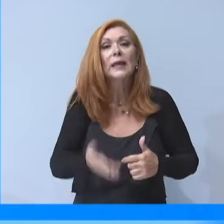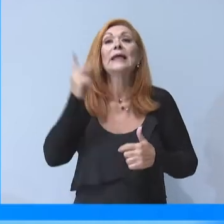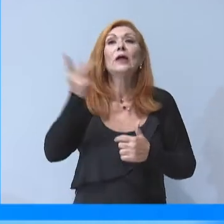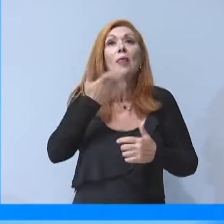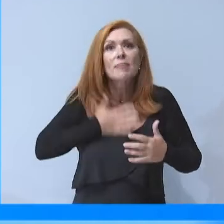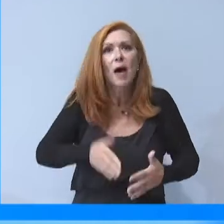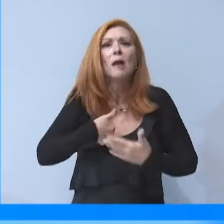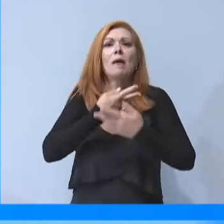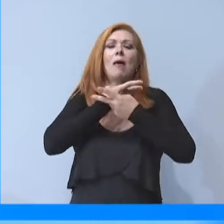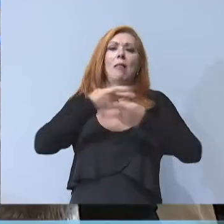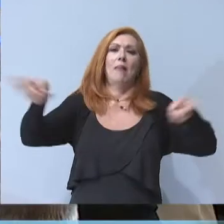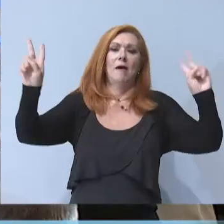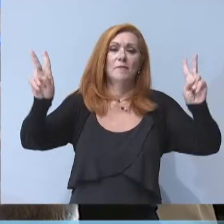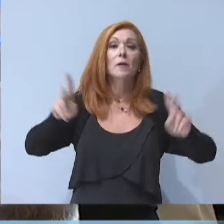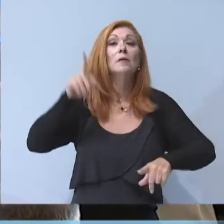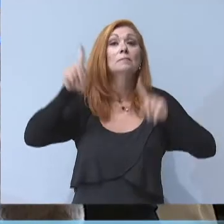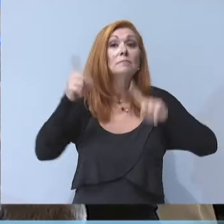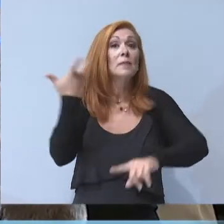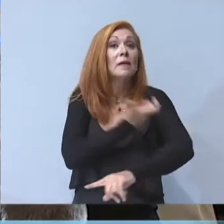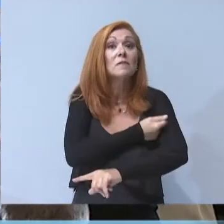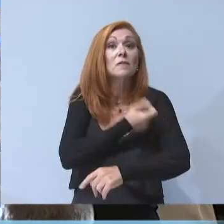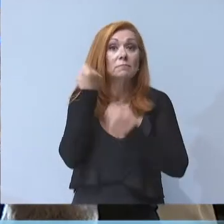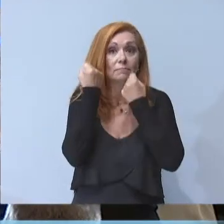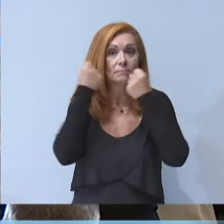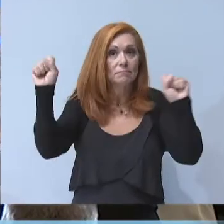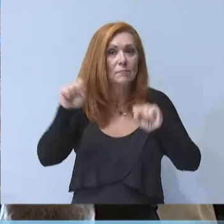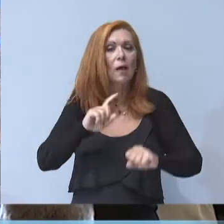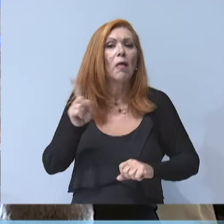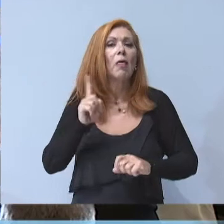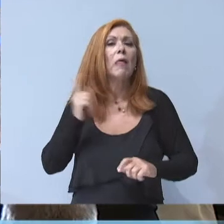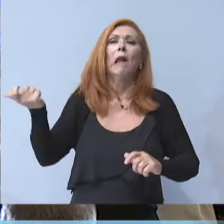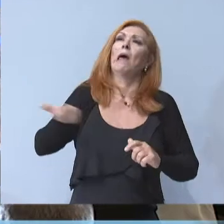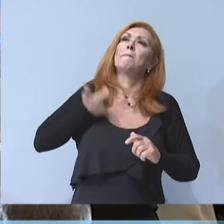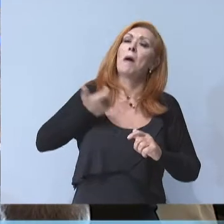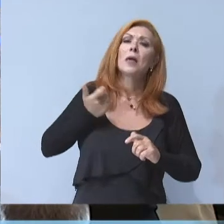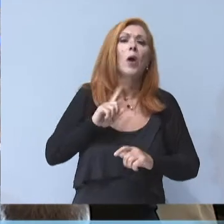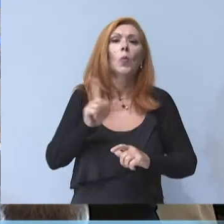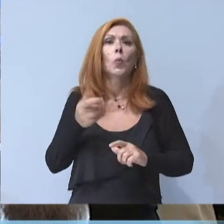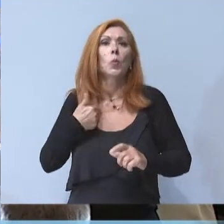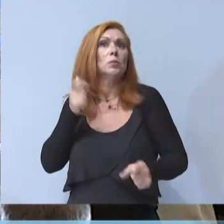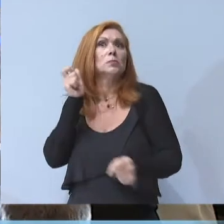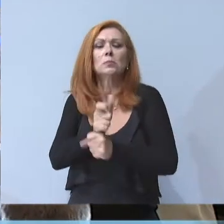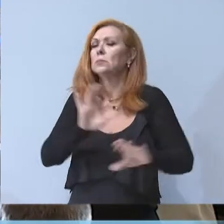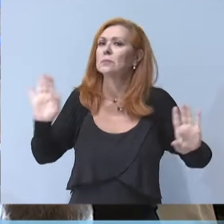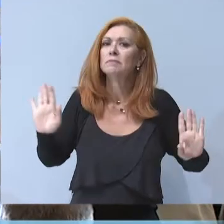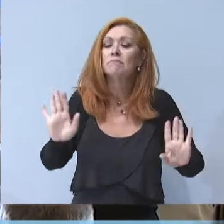ανοιχτή. Η άρνηση στον εμβολιασμό δεν είναι ούτε μαγκιά ούτε αντίσταση. Είναι υποταγή στο μοιραίο.